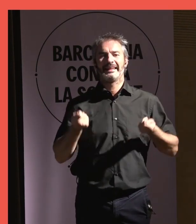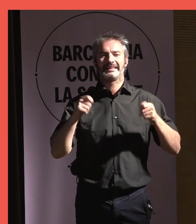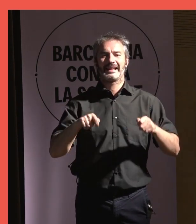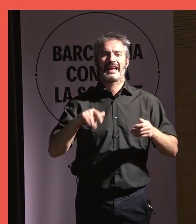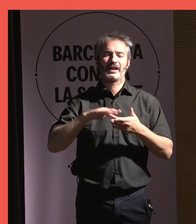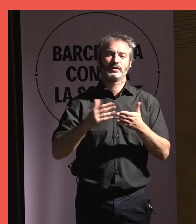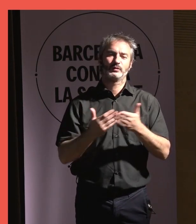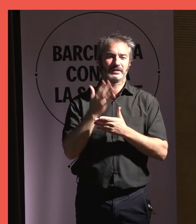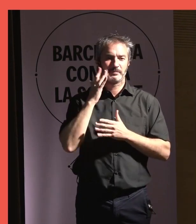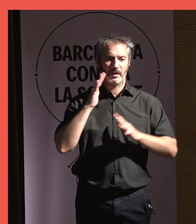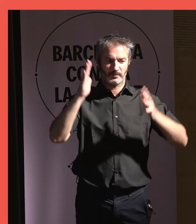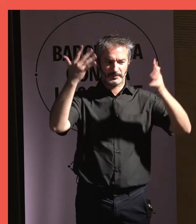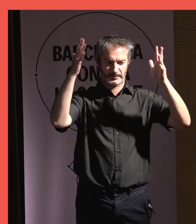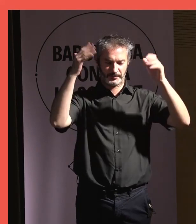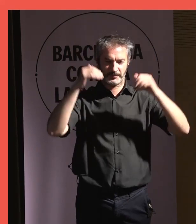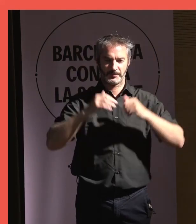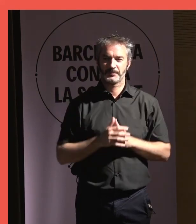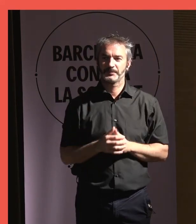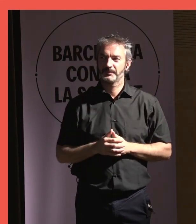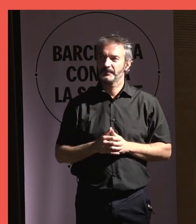aquestes jornades. Un aplaudiment.